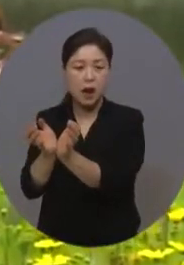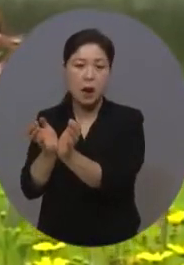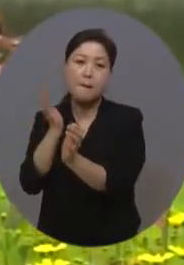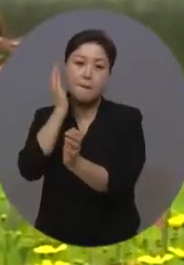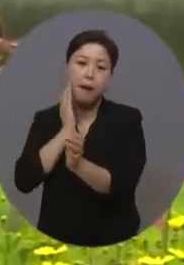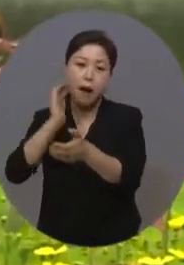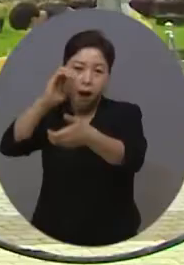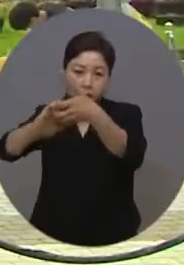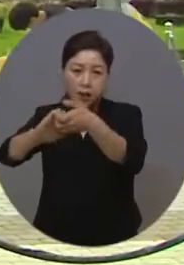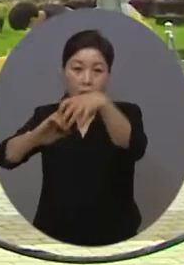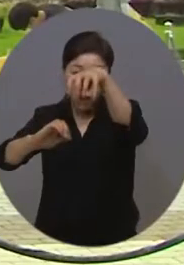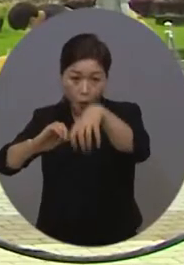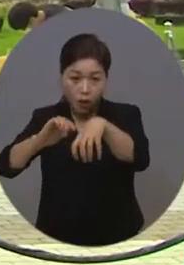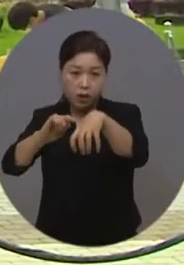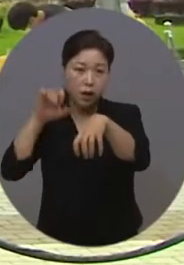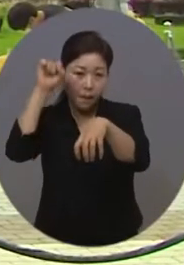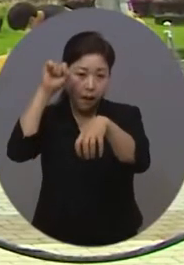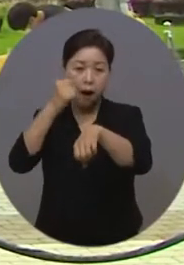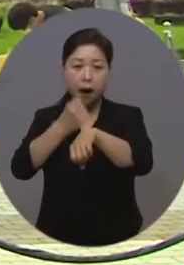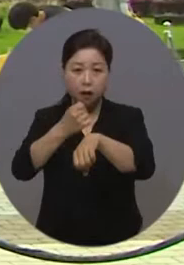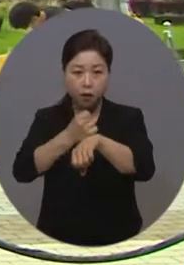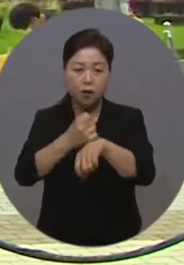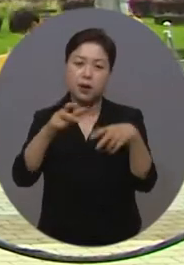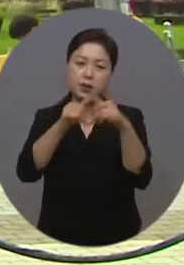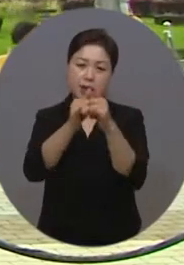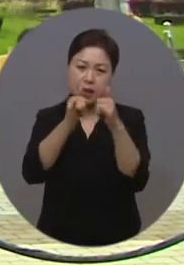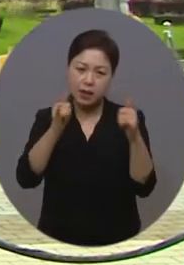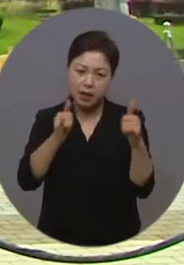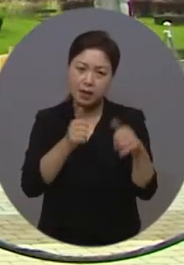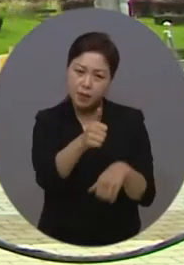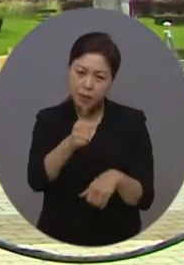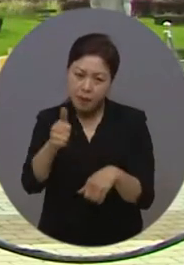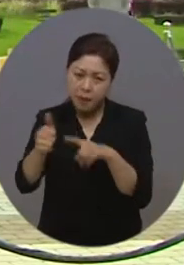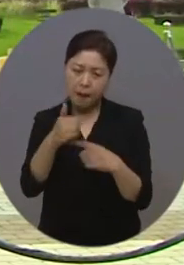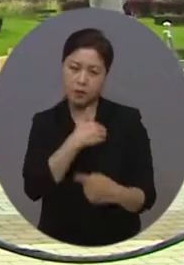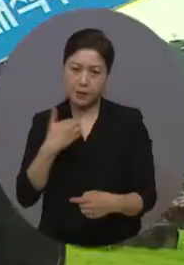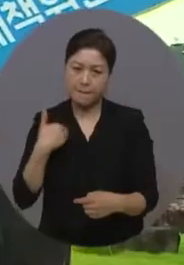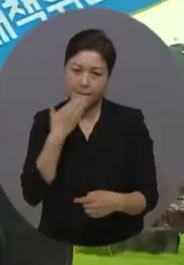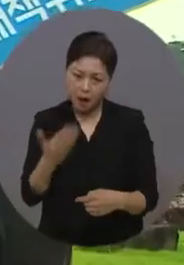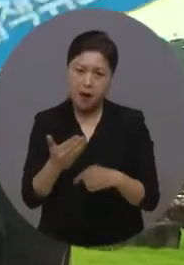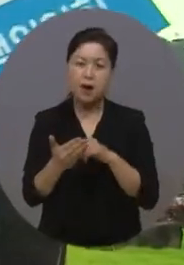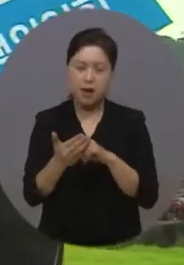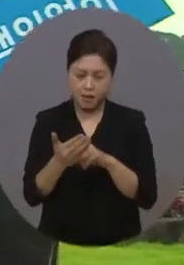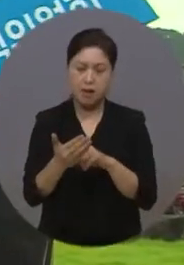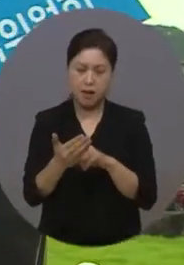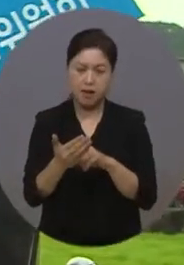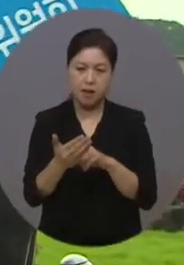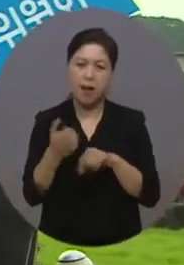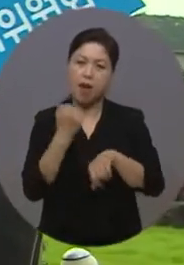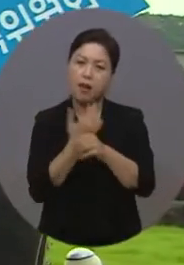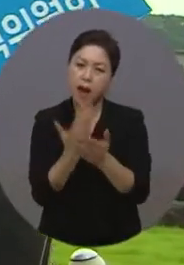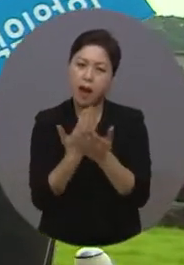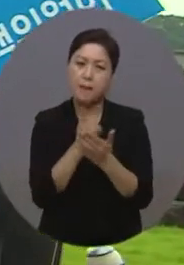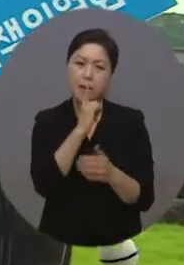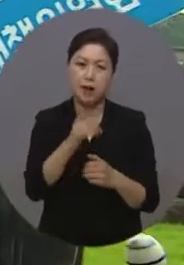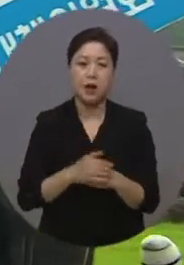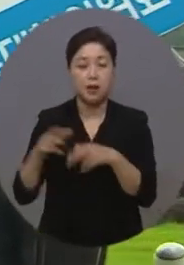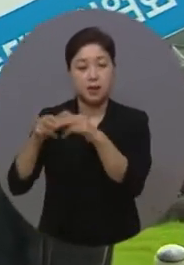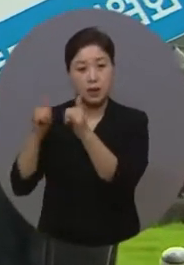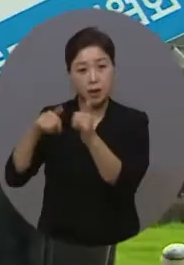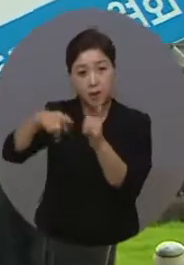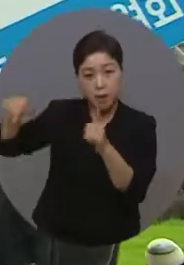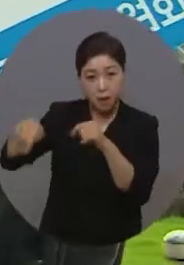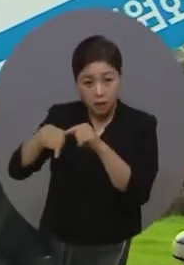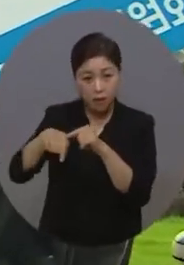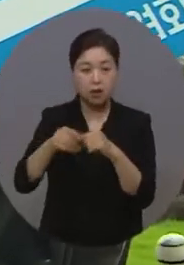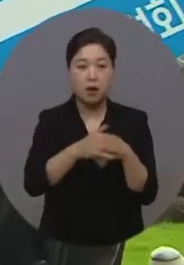공중이용시설에서 장애인 접근성을 보장할 것을 정부에 요청했습니다. 그동안 장애계는 많은 사람들이 이용하는